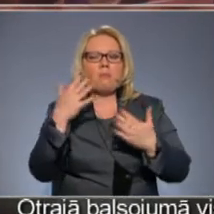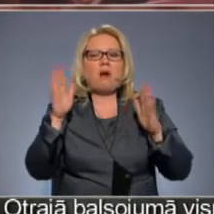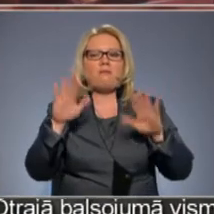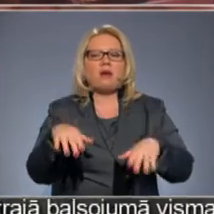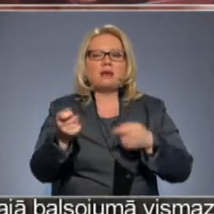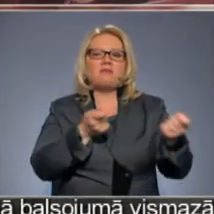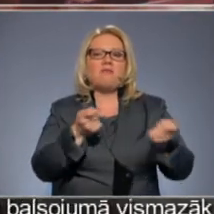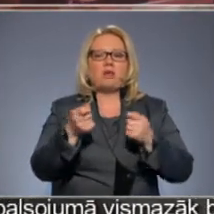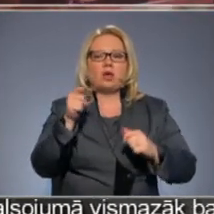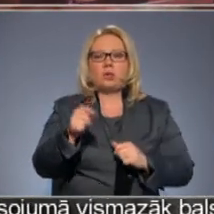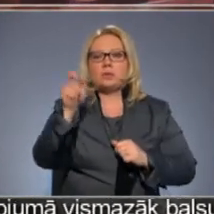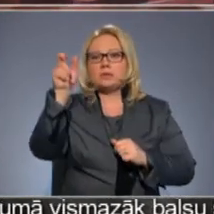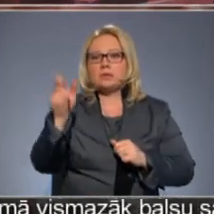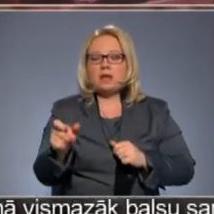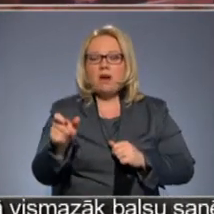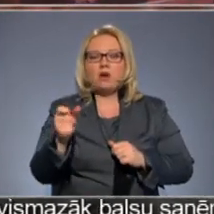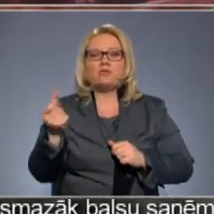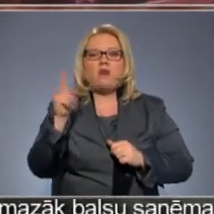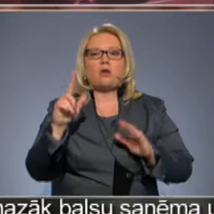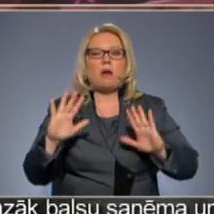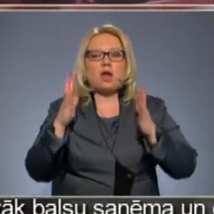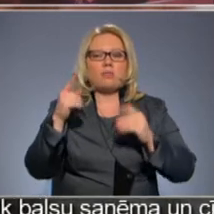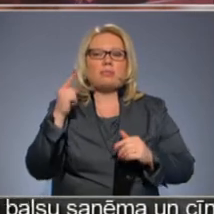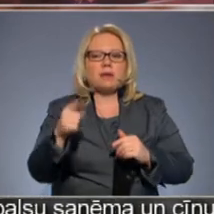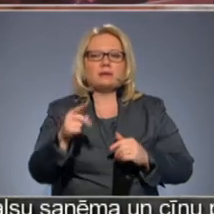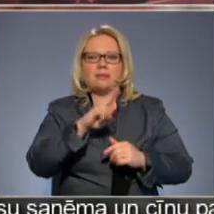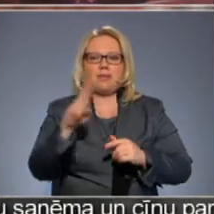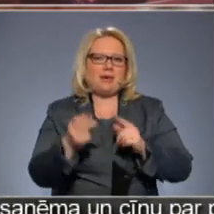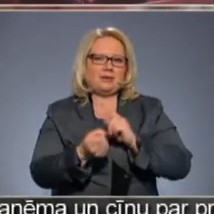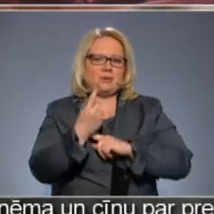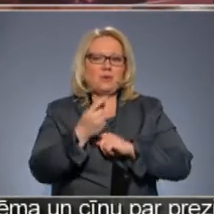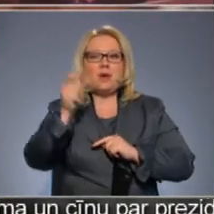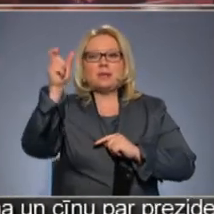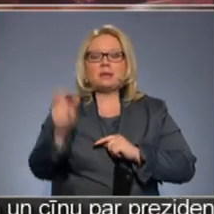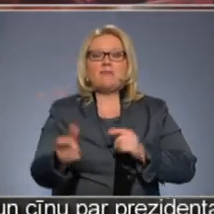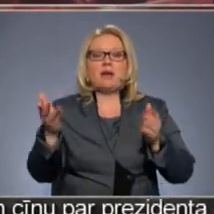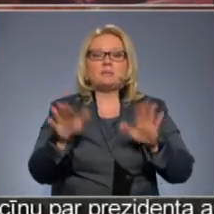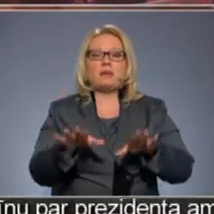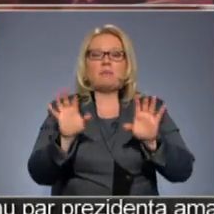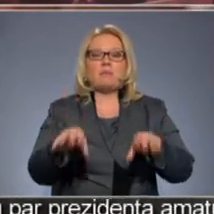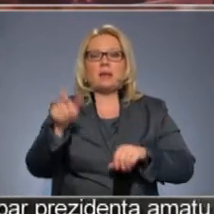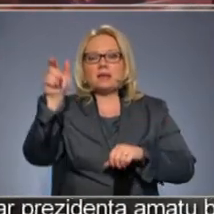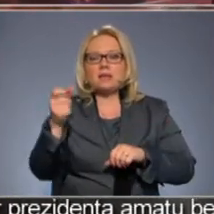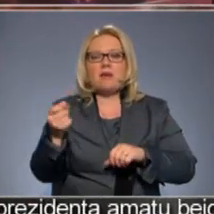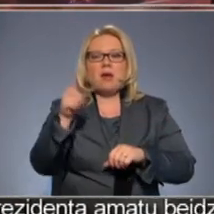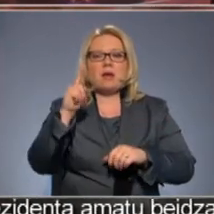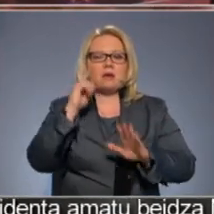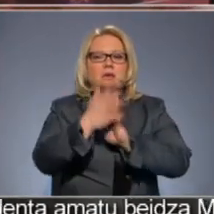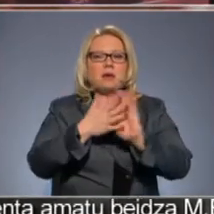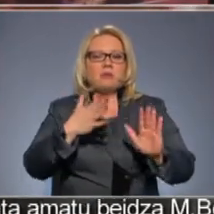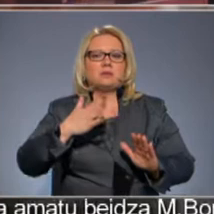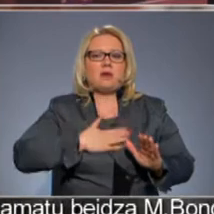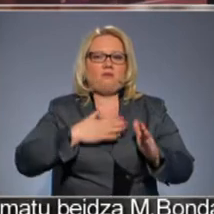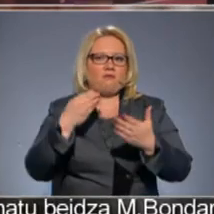vadīt šos cilvēkus. Vairumā gadījumā tas nekad neizdodās, jo tad, kad cilvēks kūs kļūst par prezidentu, viņš varbūt arī vairāk sāk apzināties savu